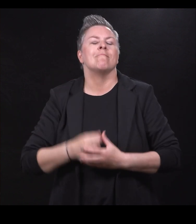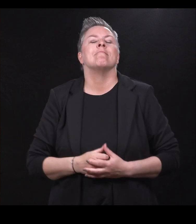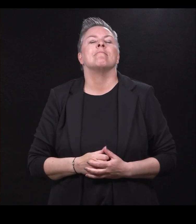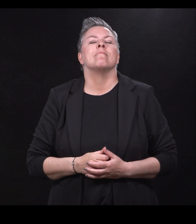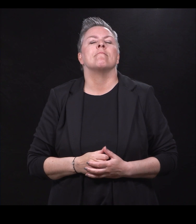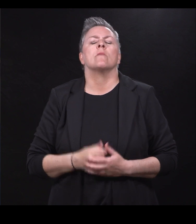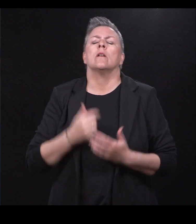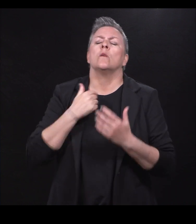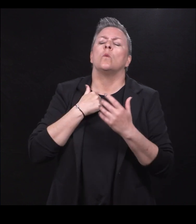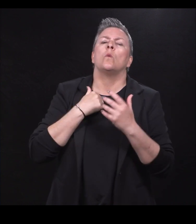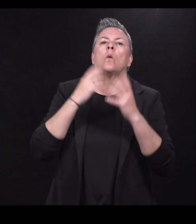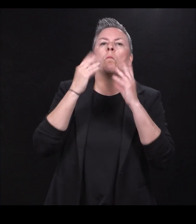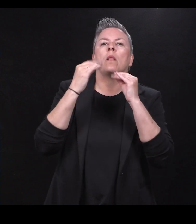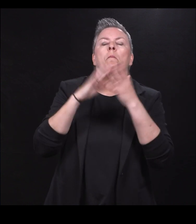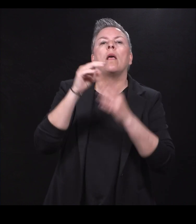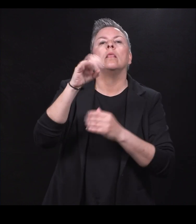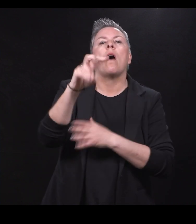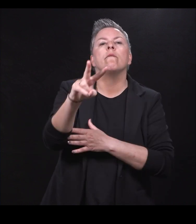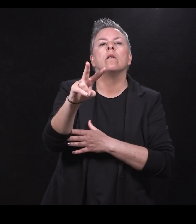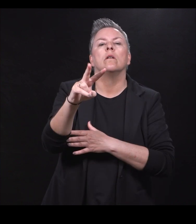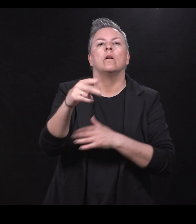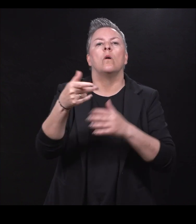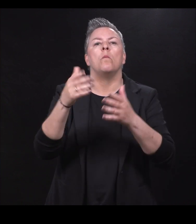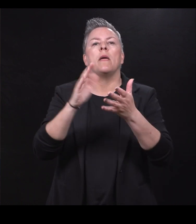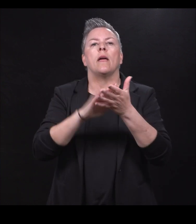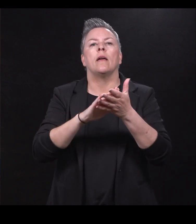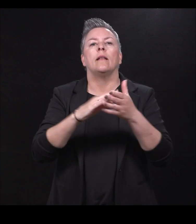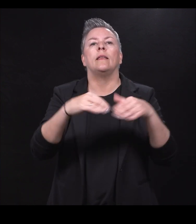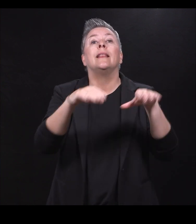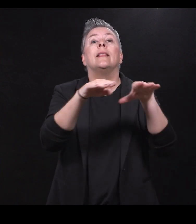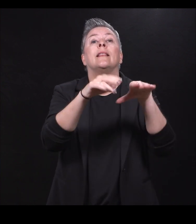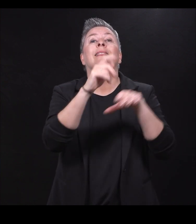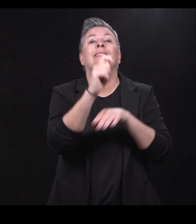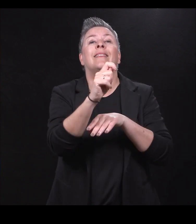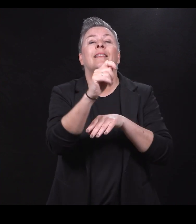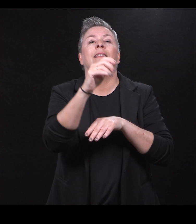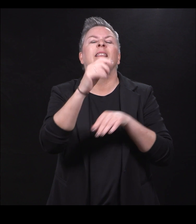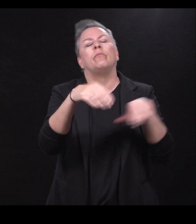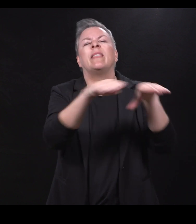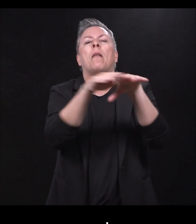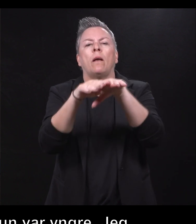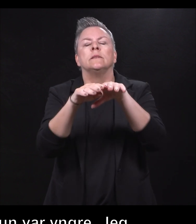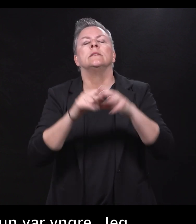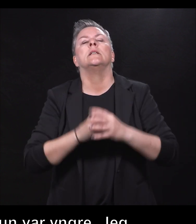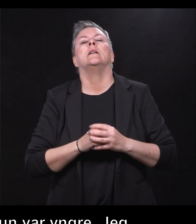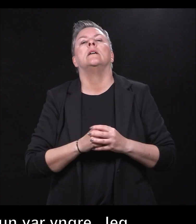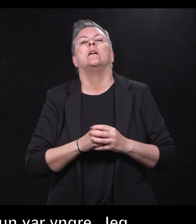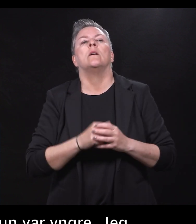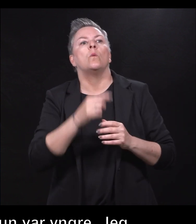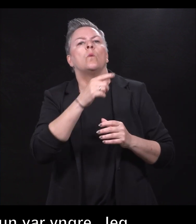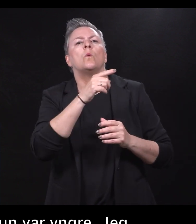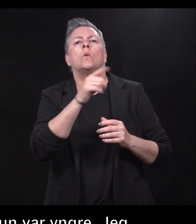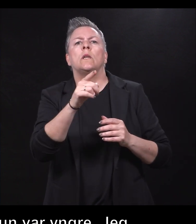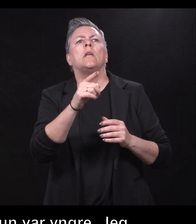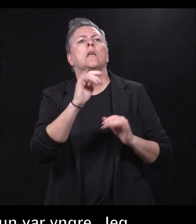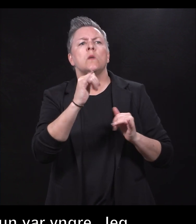snakket jeg med NAV og med T-pass. Og da ble de veldig gira fordi